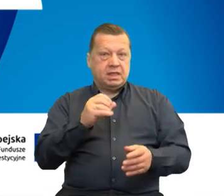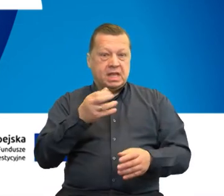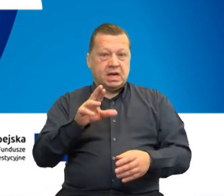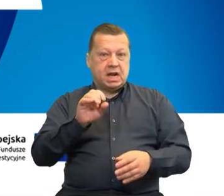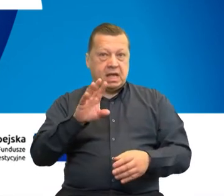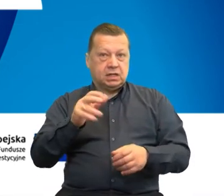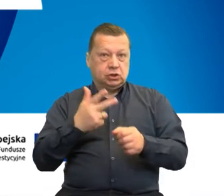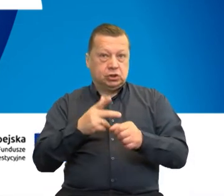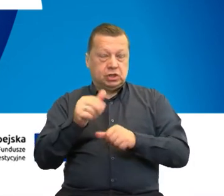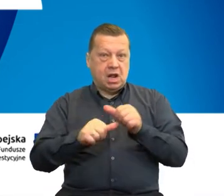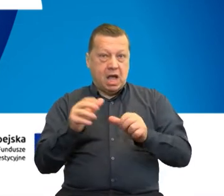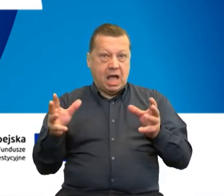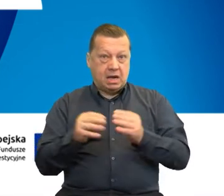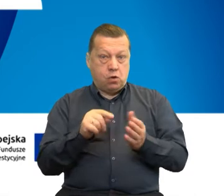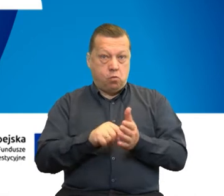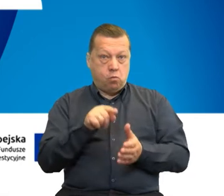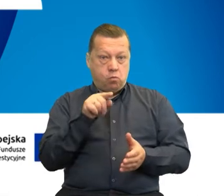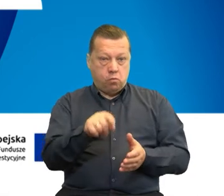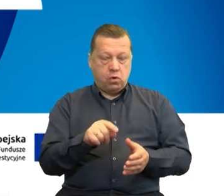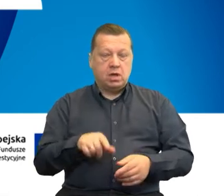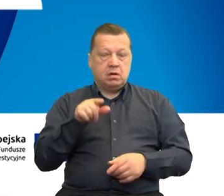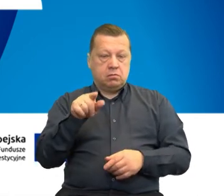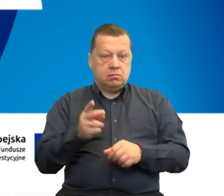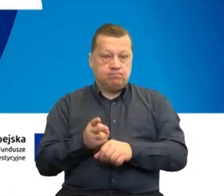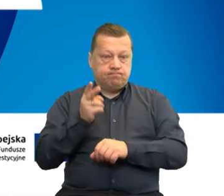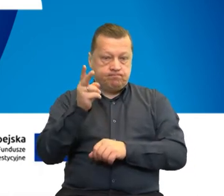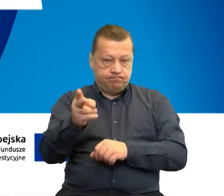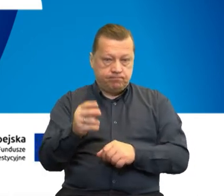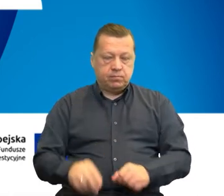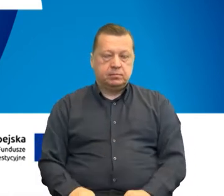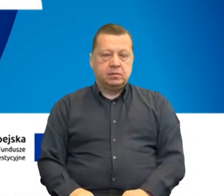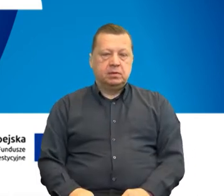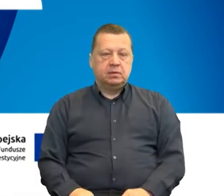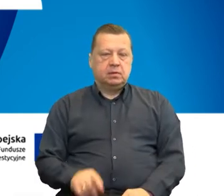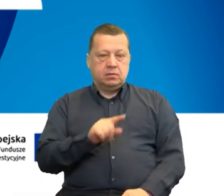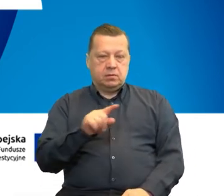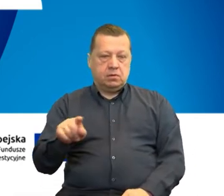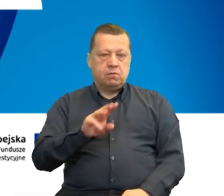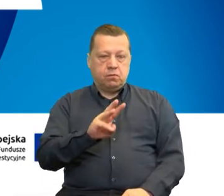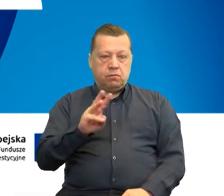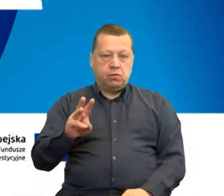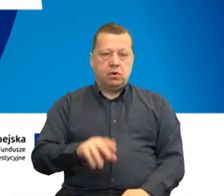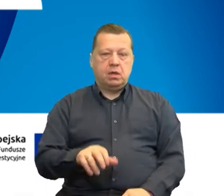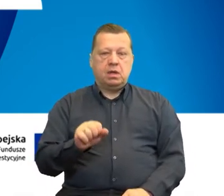razem, należy w nowym oknie przeglądarki wpisać adres www